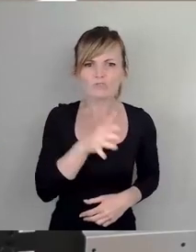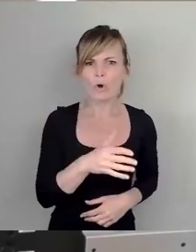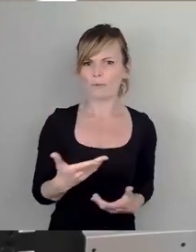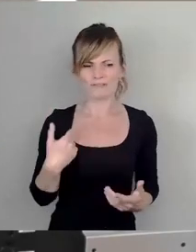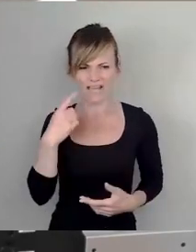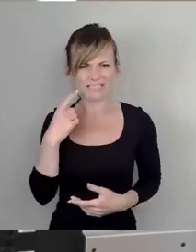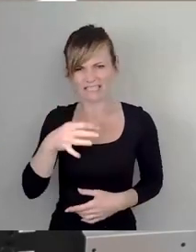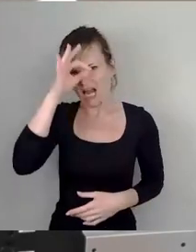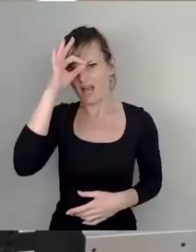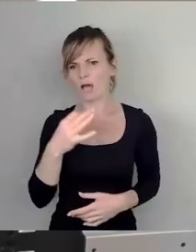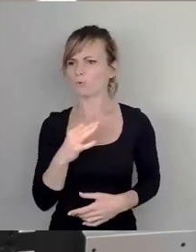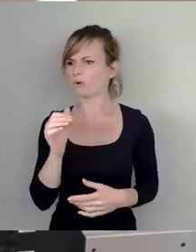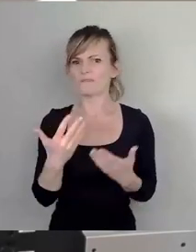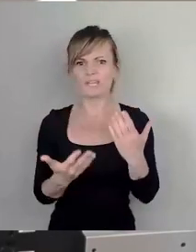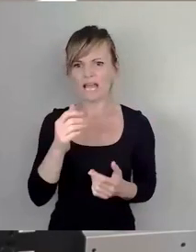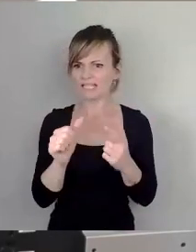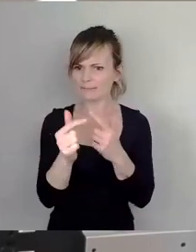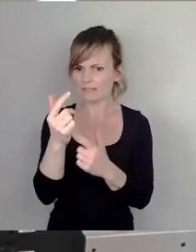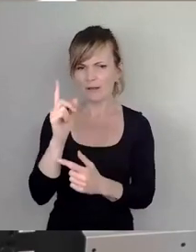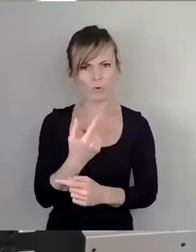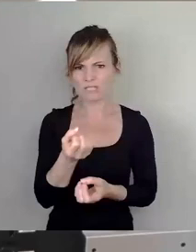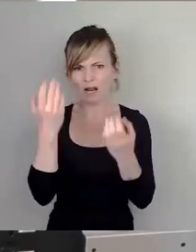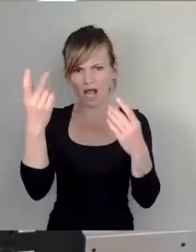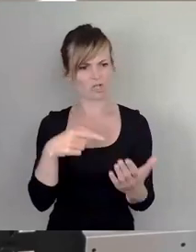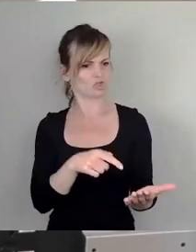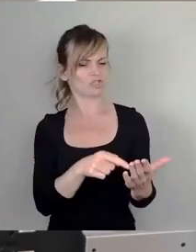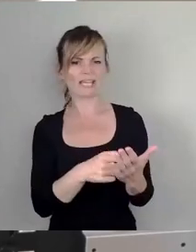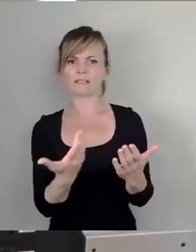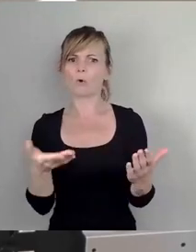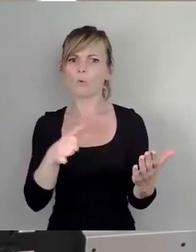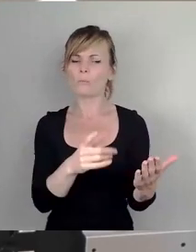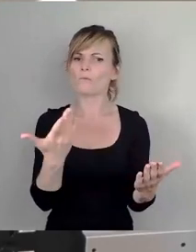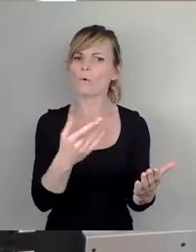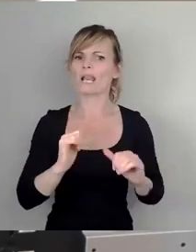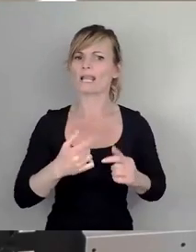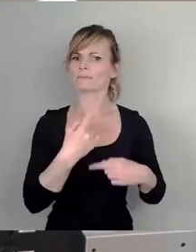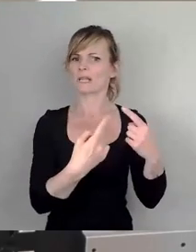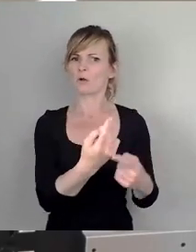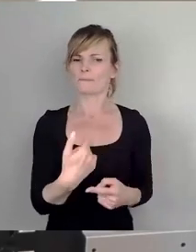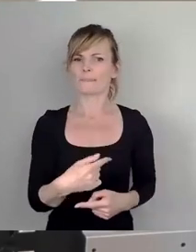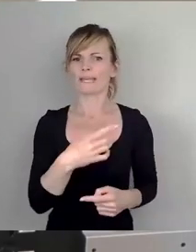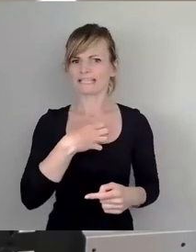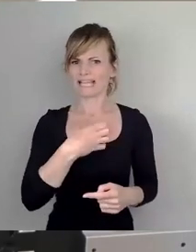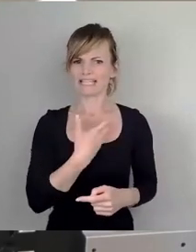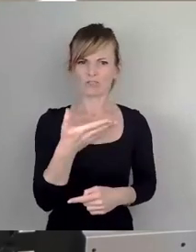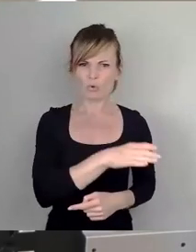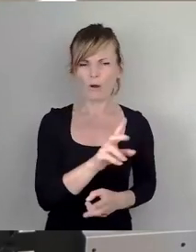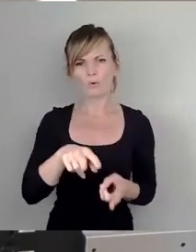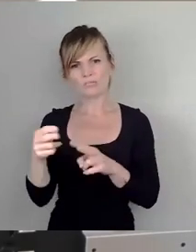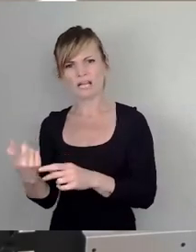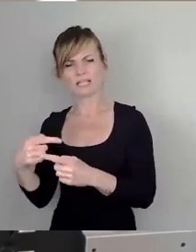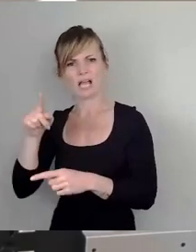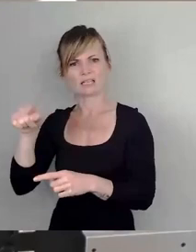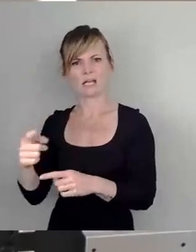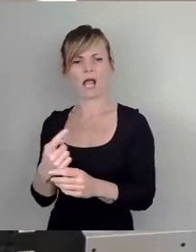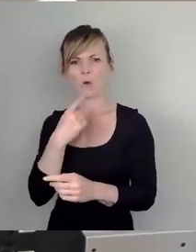noch mehr Dinge, die unklar sind. Da steht nämlich zum einen drin, in dem Lebenslauf, dass sie in Dresden gestorben ist und zum anderen gibt es